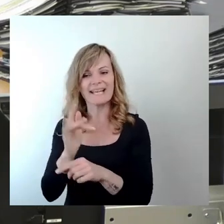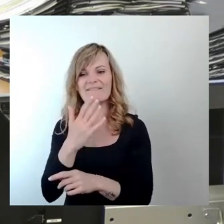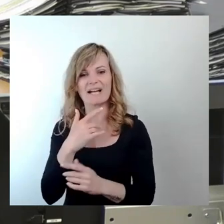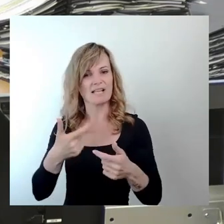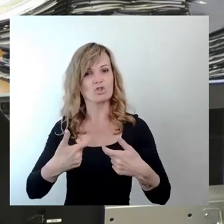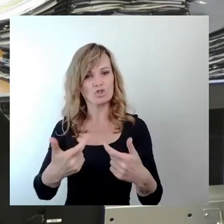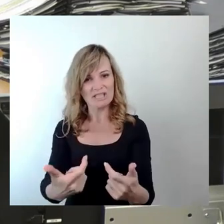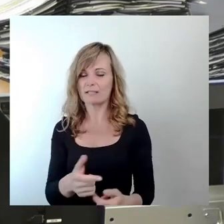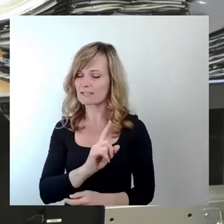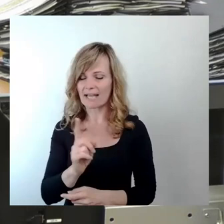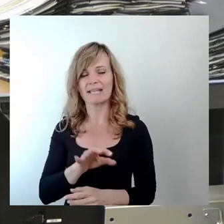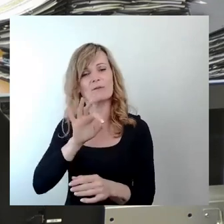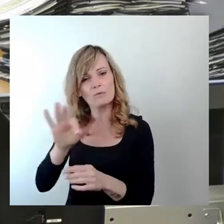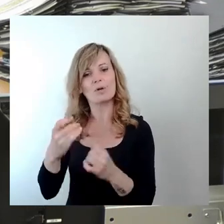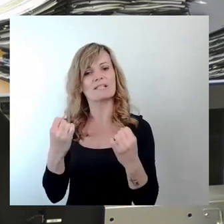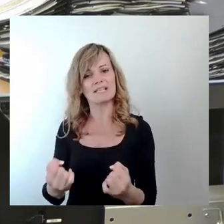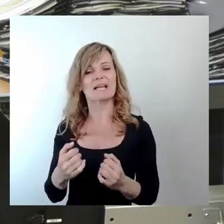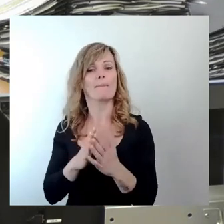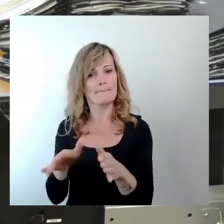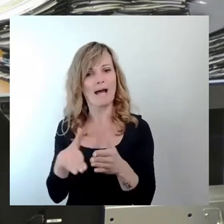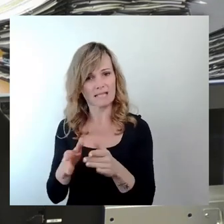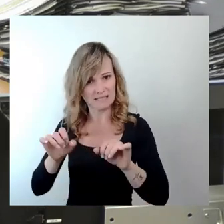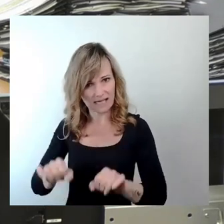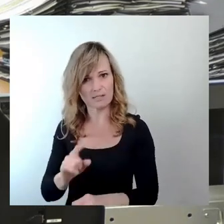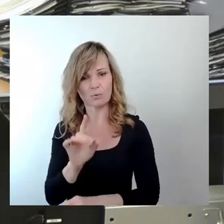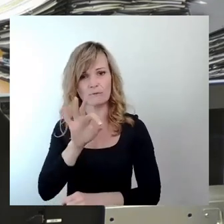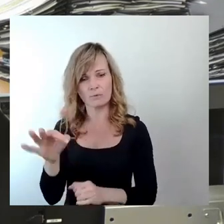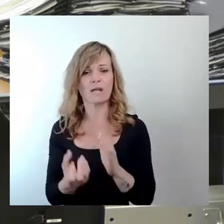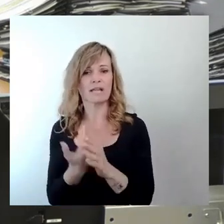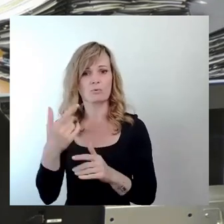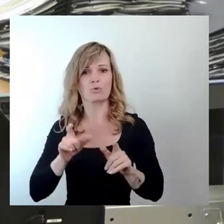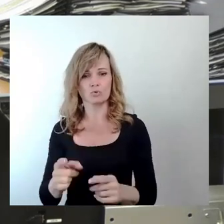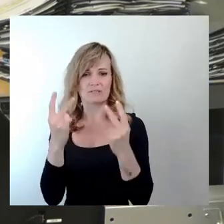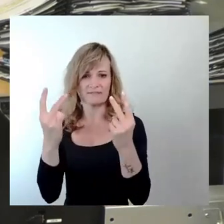für allen für eine sichere Badenutzung und die Belange des Naturschutzes. Vielen Dank.